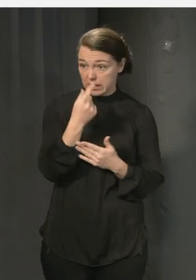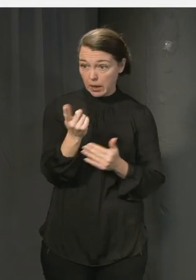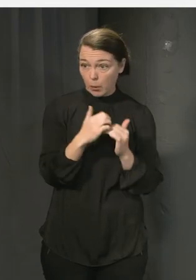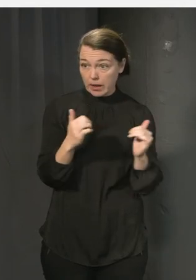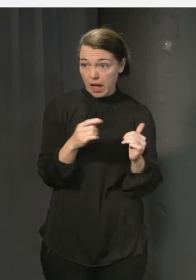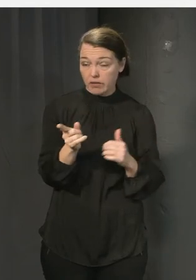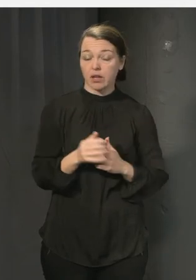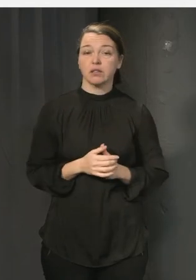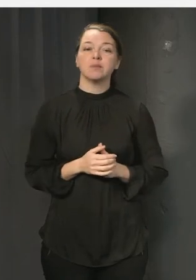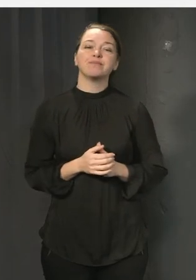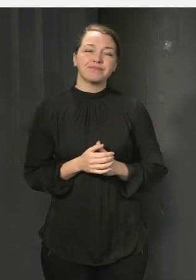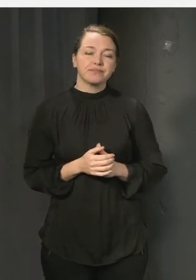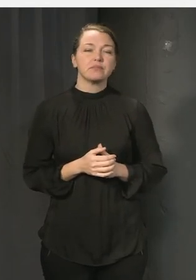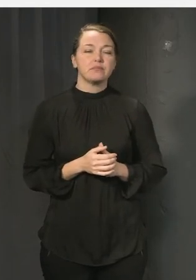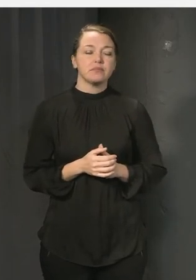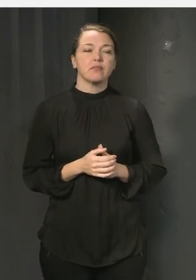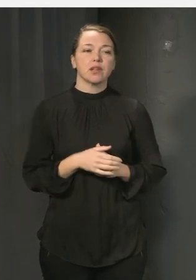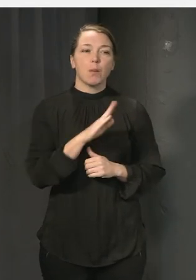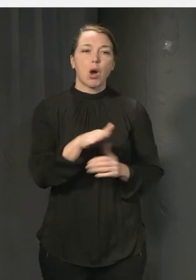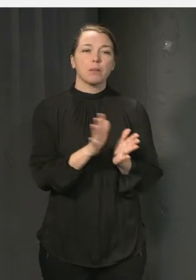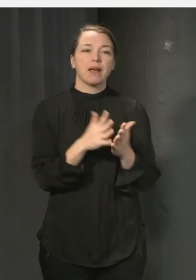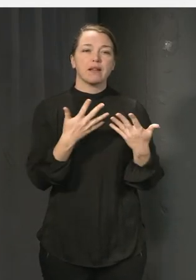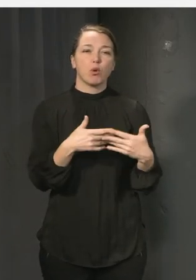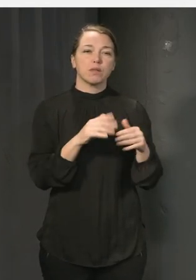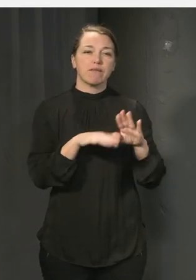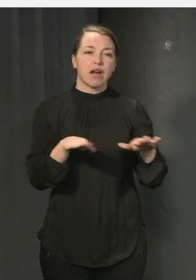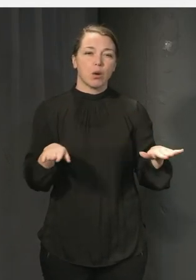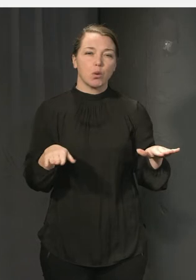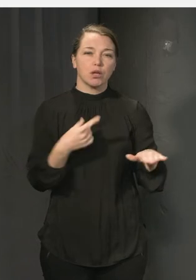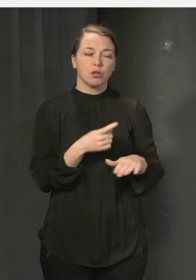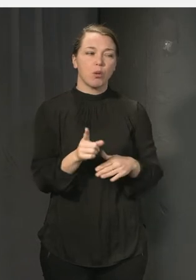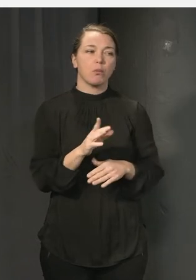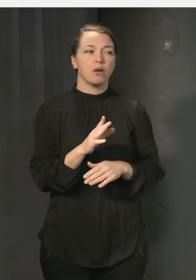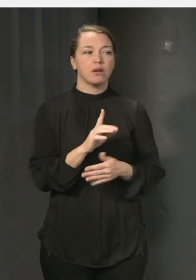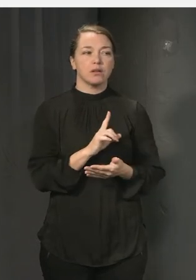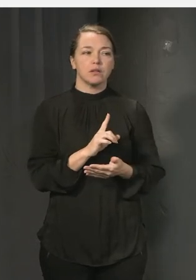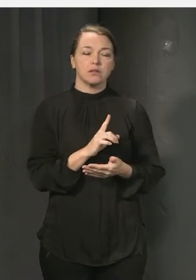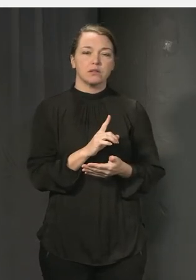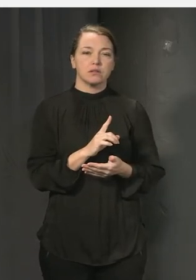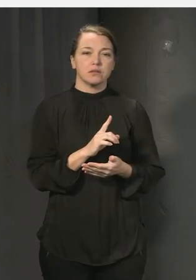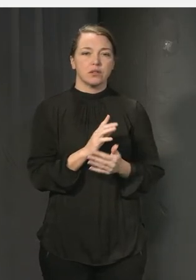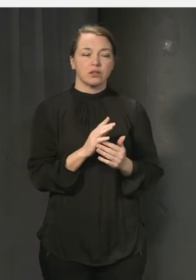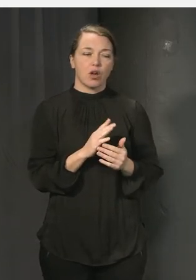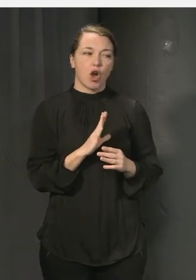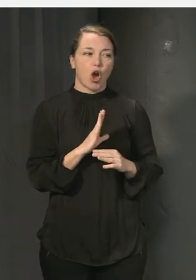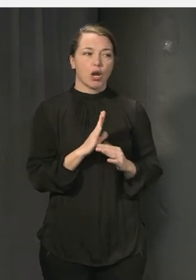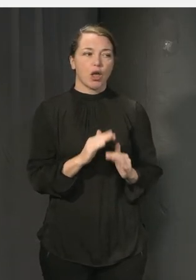vet ju att barn med funktionsvariationer många gånger har en ökad risk att